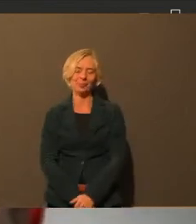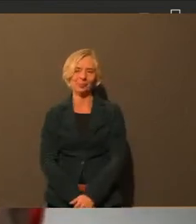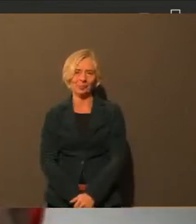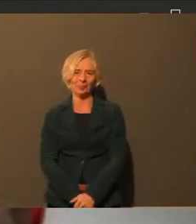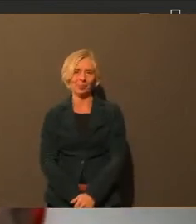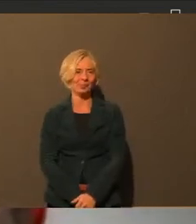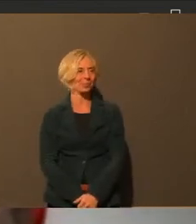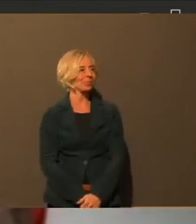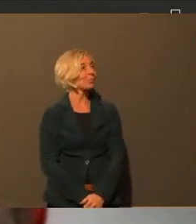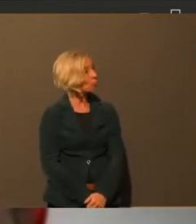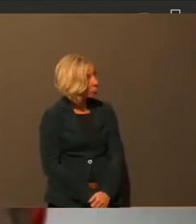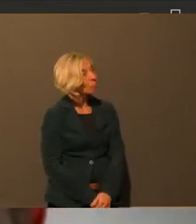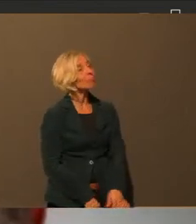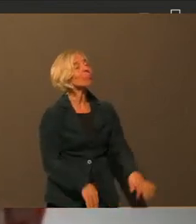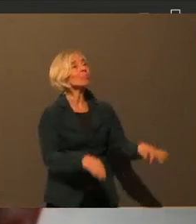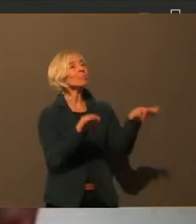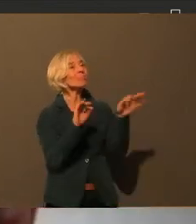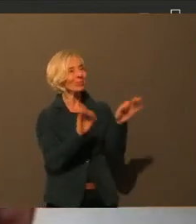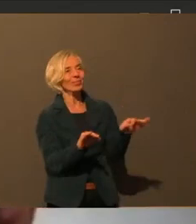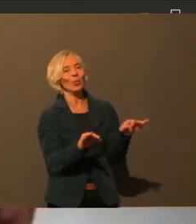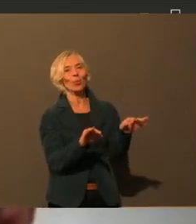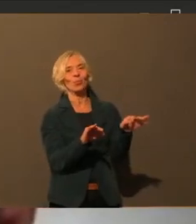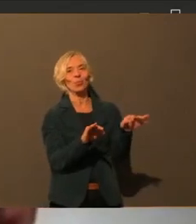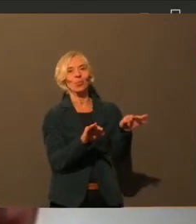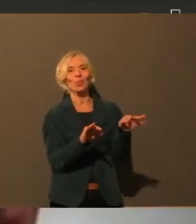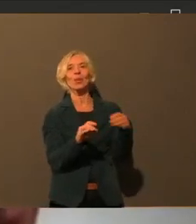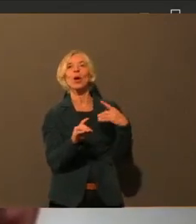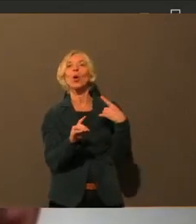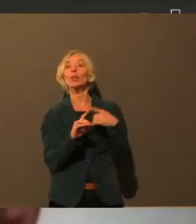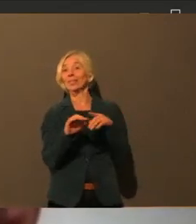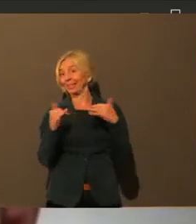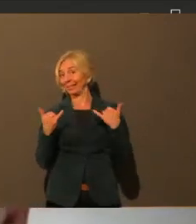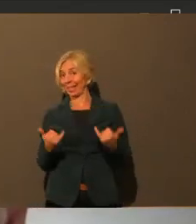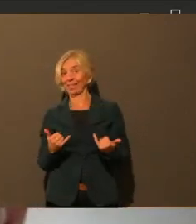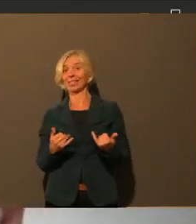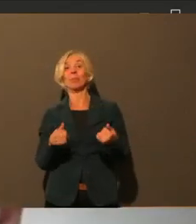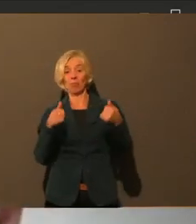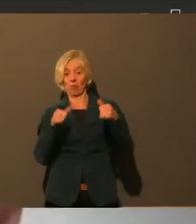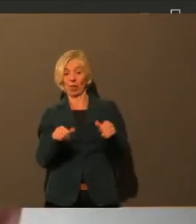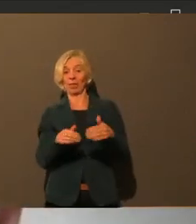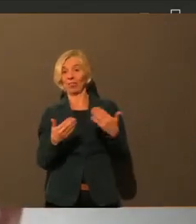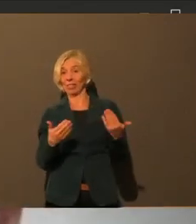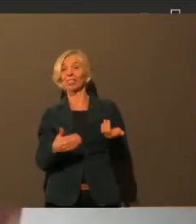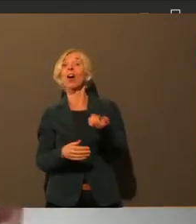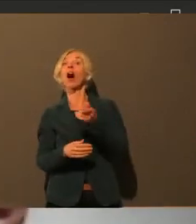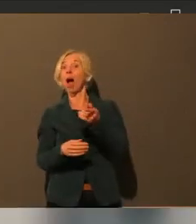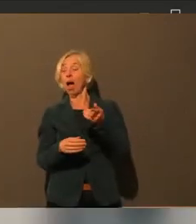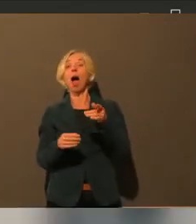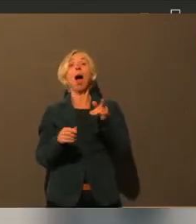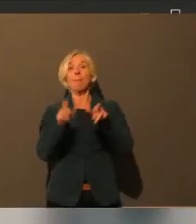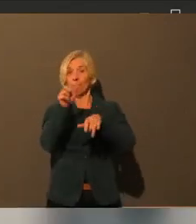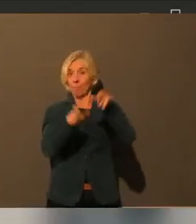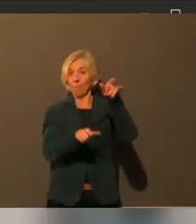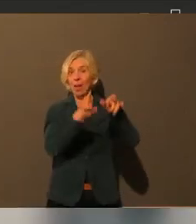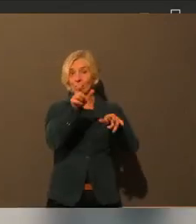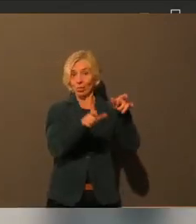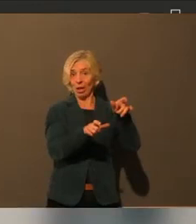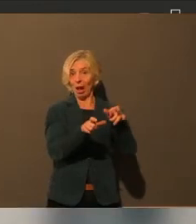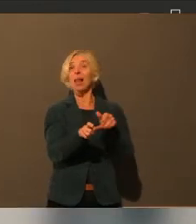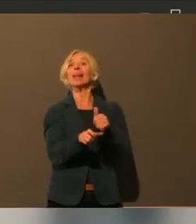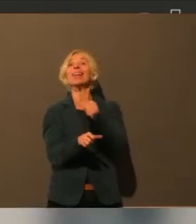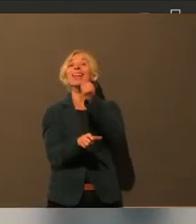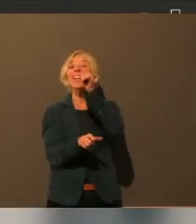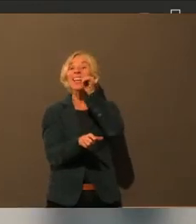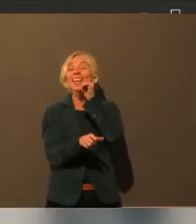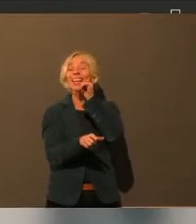Genau. vielleicht auch noch so ergänzend, zum einen ist ja jetzt eben auch die Verpflichtung, dass das Personal sich ja zweimal in der Woche testen lassen muss, Herr Dr. Wiefmerger. Das habe ich richtig